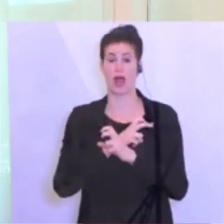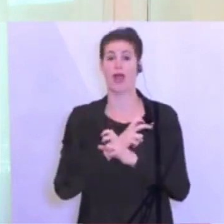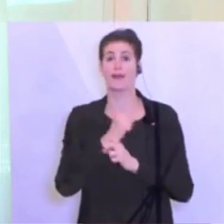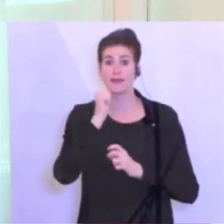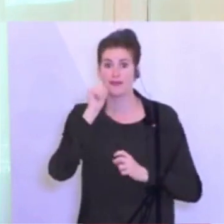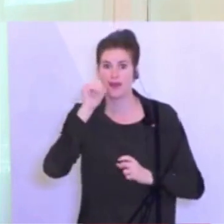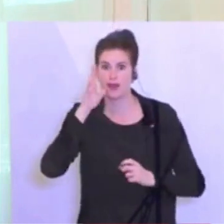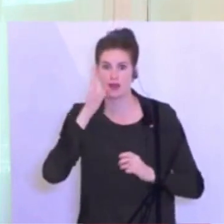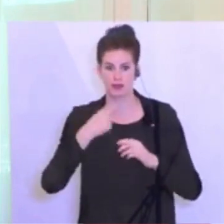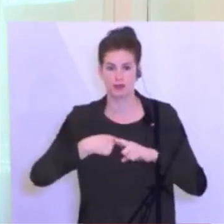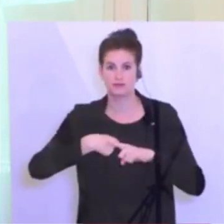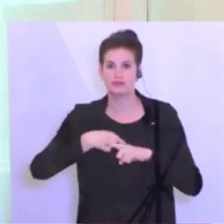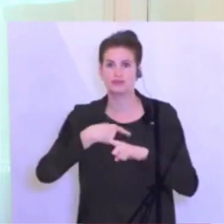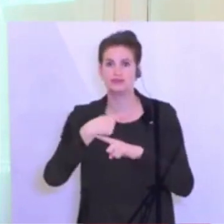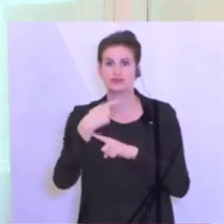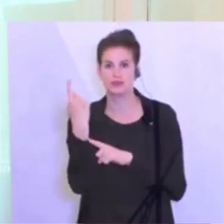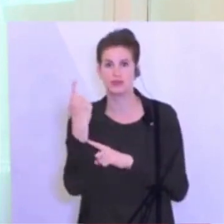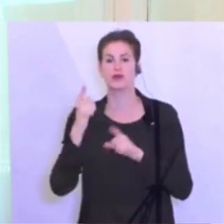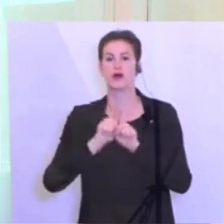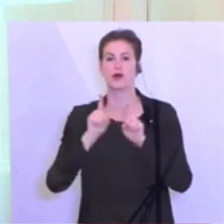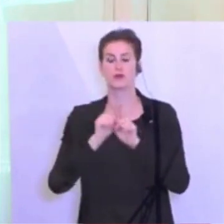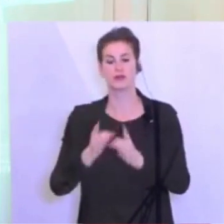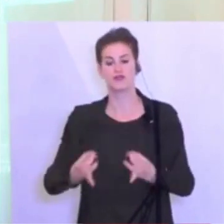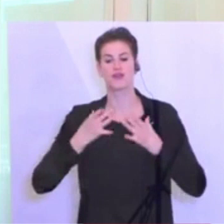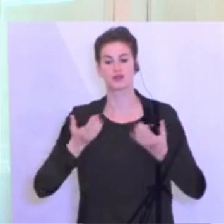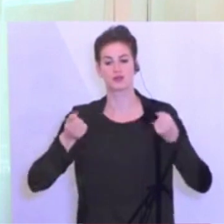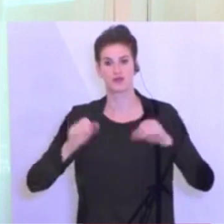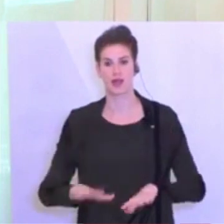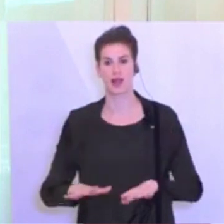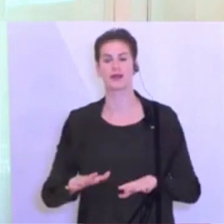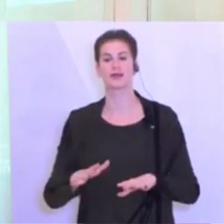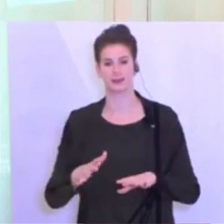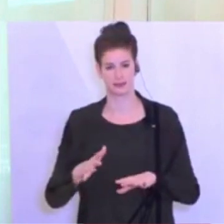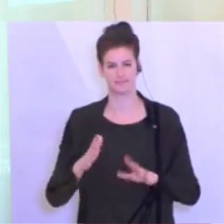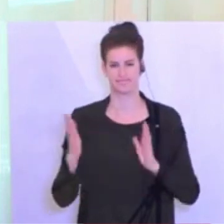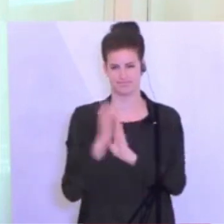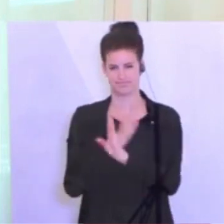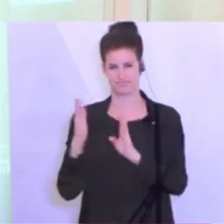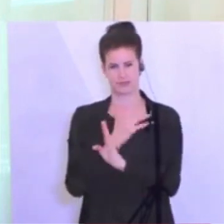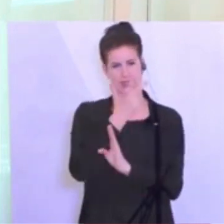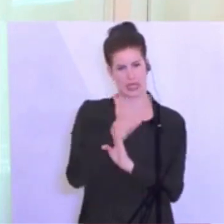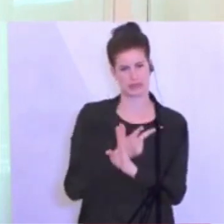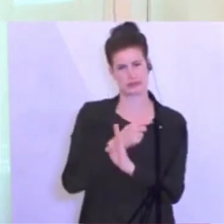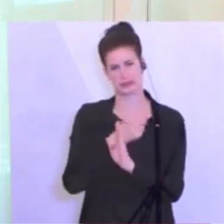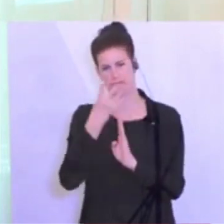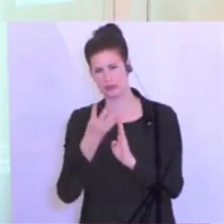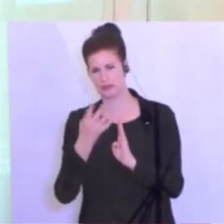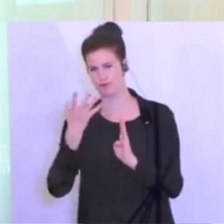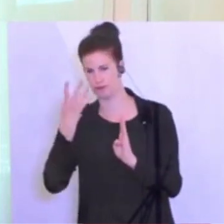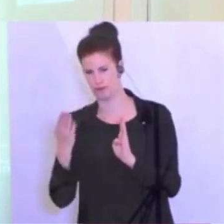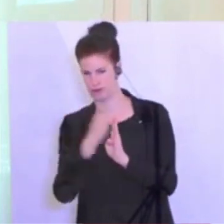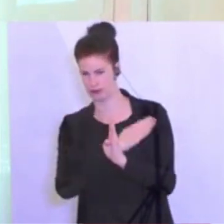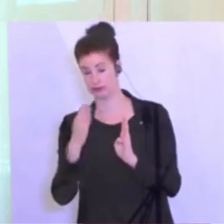hatten, Steigerungsraten, die eine Zunahme der Infektionsfälle zwischen 30, 40, 45, manchmal